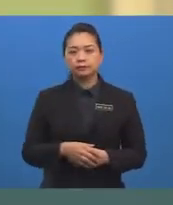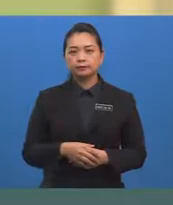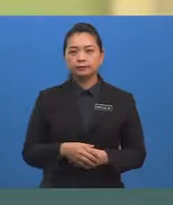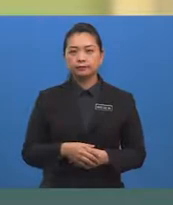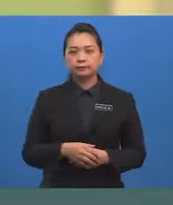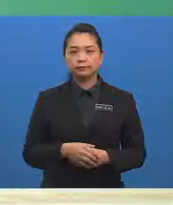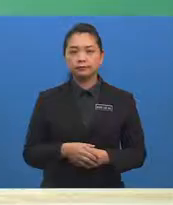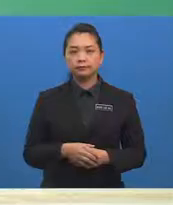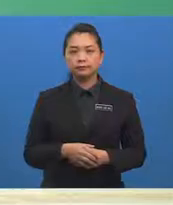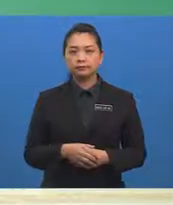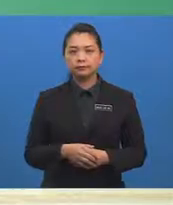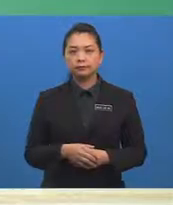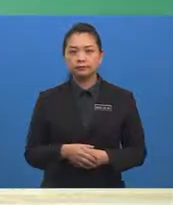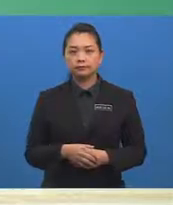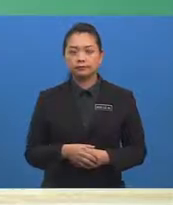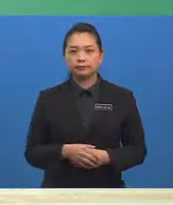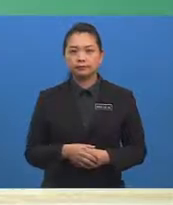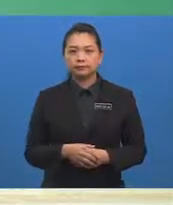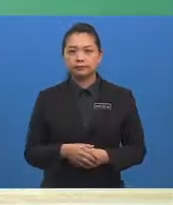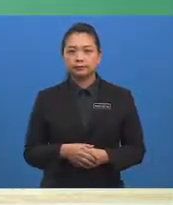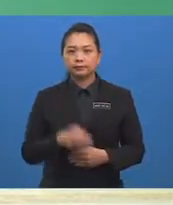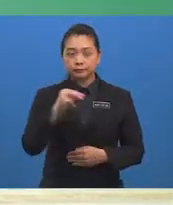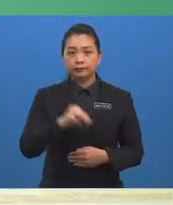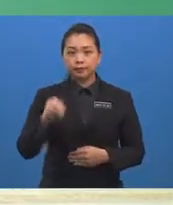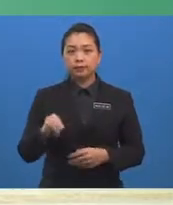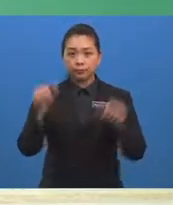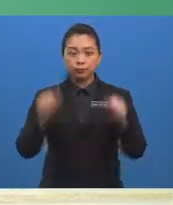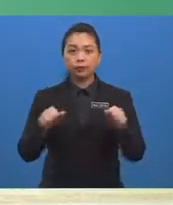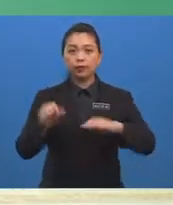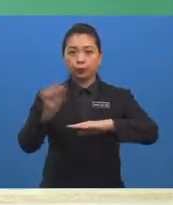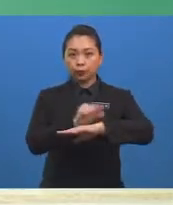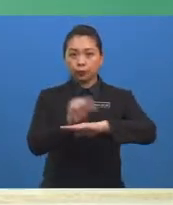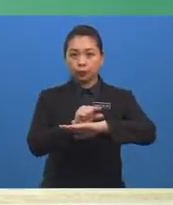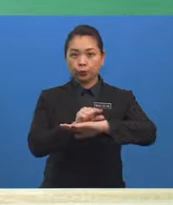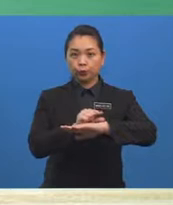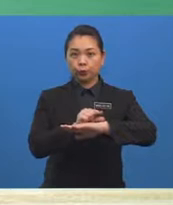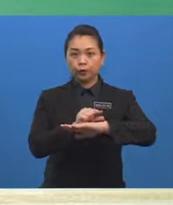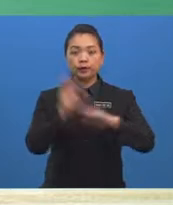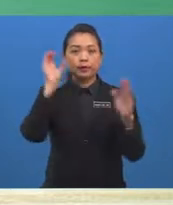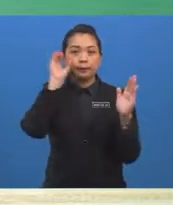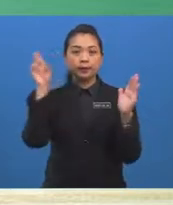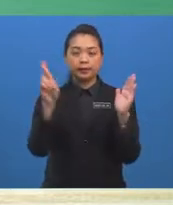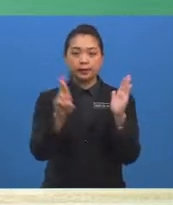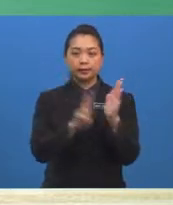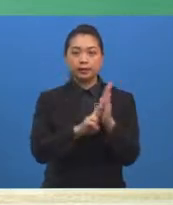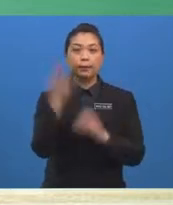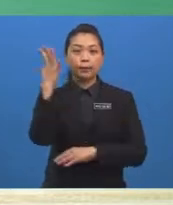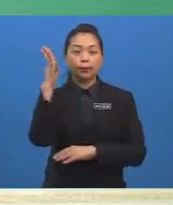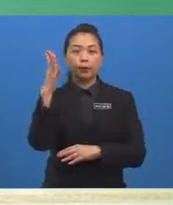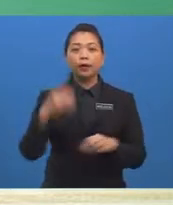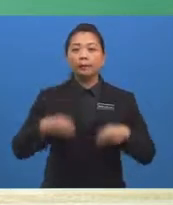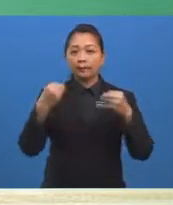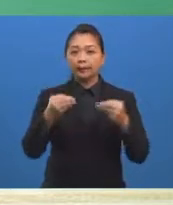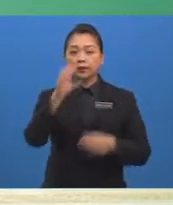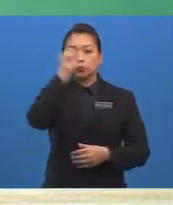rajah pokok tersebut Murid-murid boleh menggunakan gambar rajah pokok bagi soalan sebentar tadi